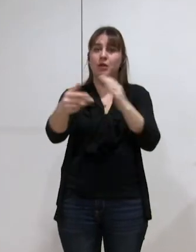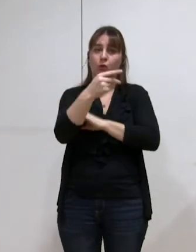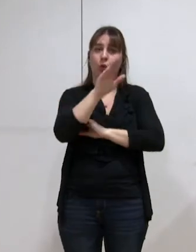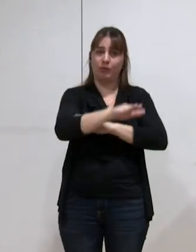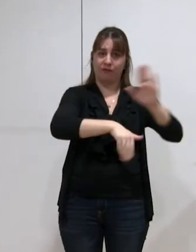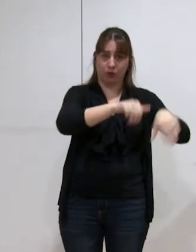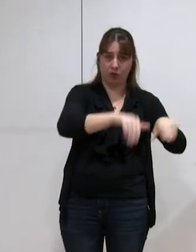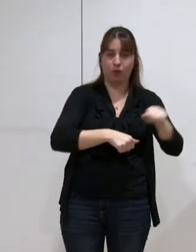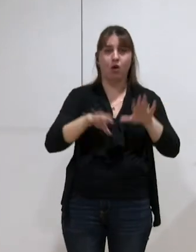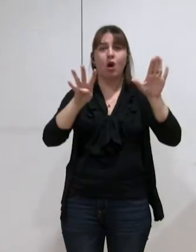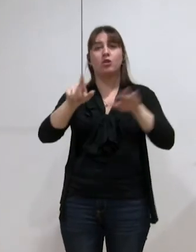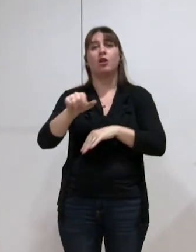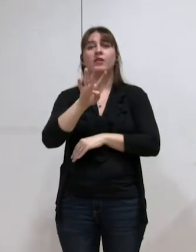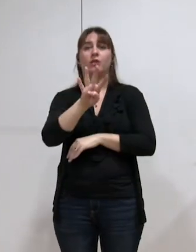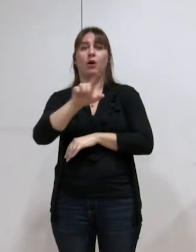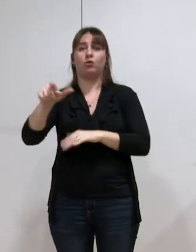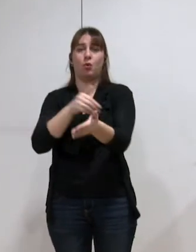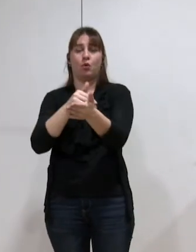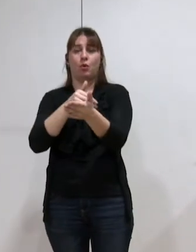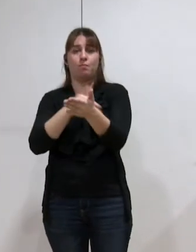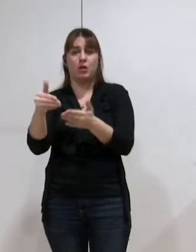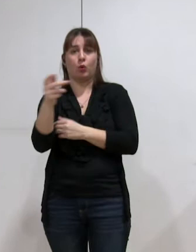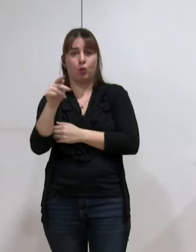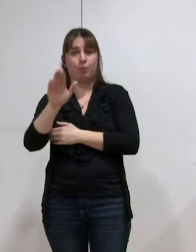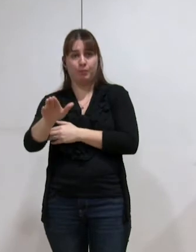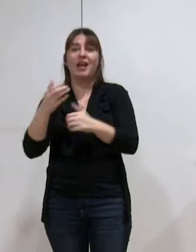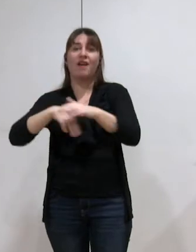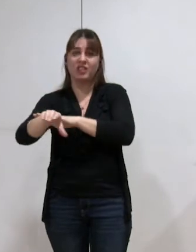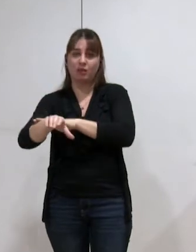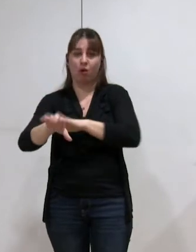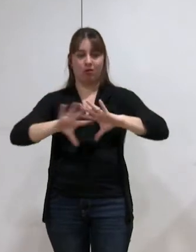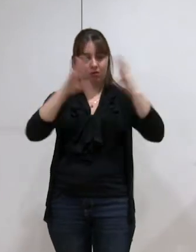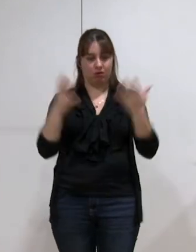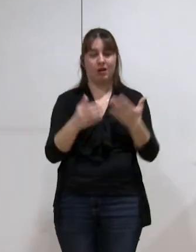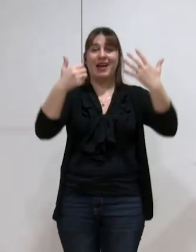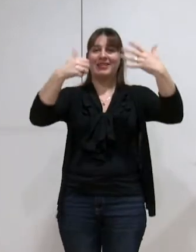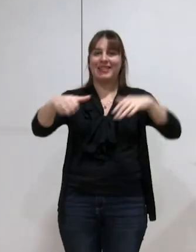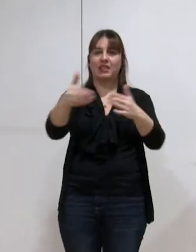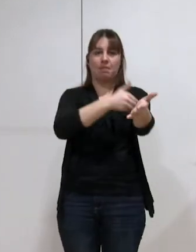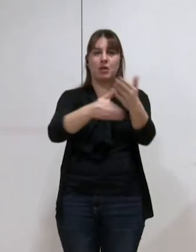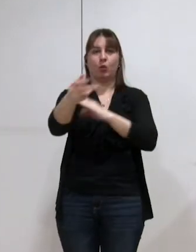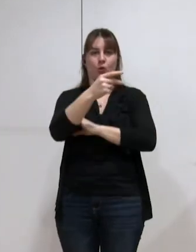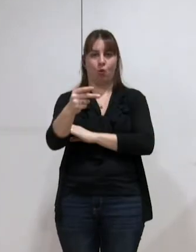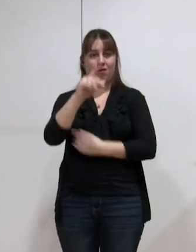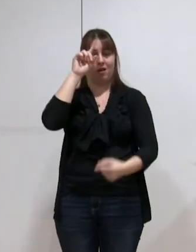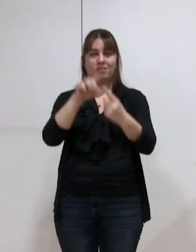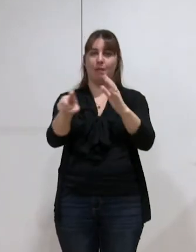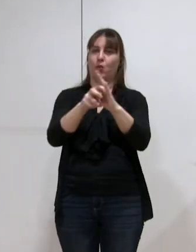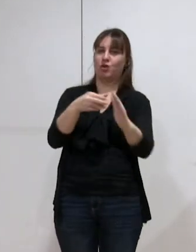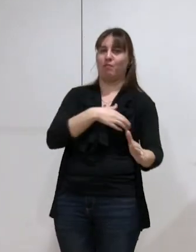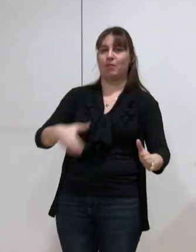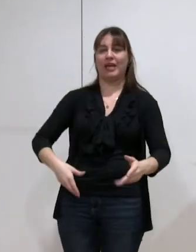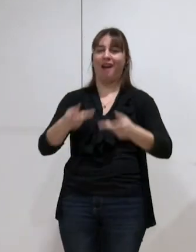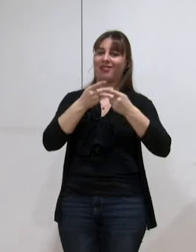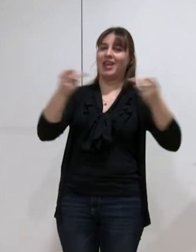le fonctionnement et 9,42 millions d'euros outils des opérations d'investissement, soit exactement 16 millions d'euros. C'est la déclaration de la ville de Grenoble.